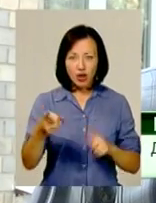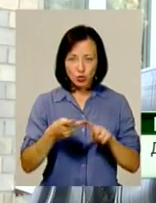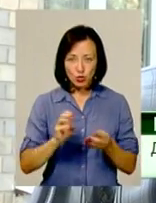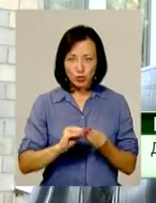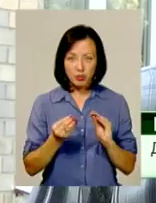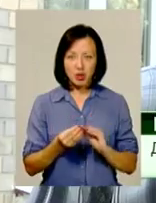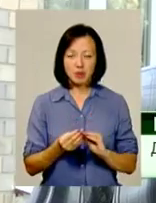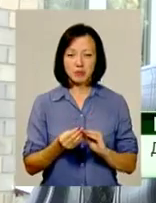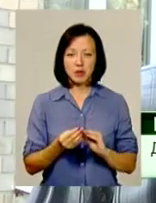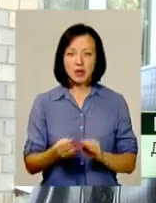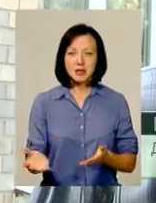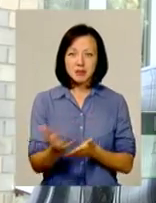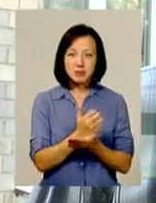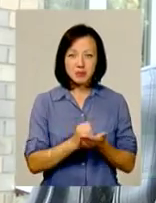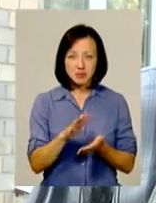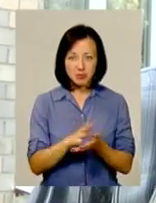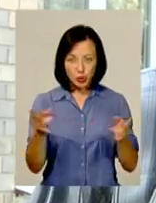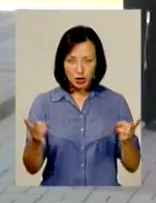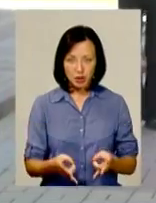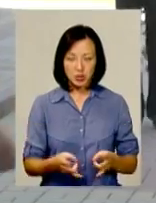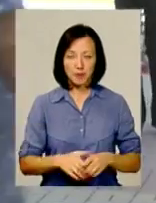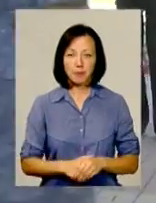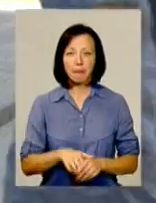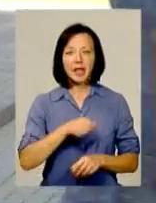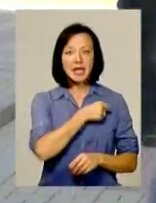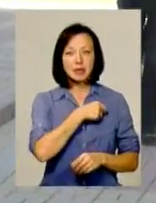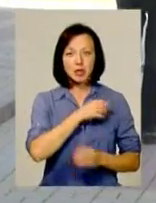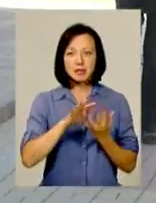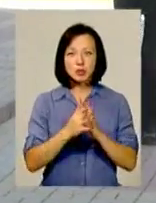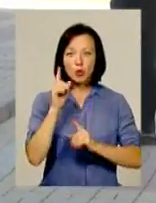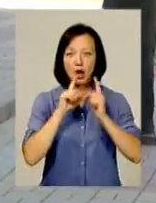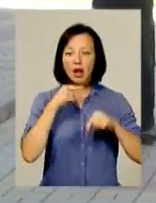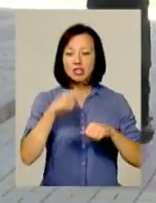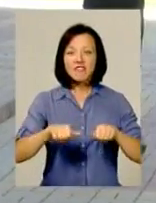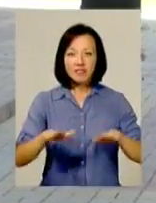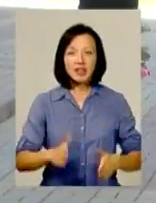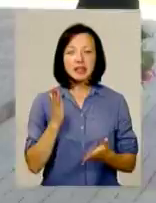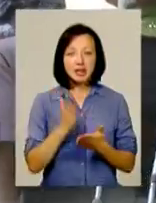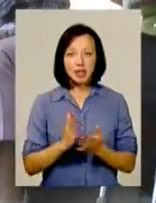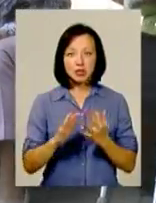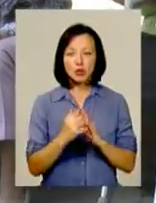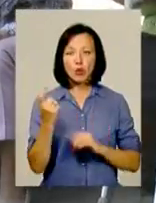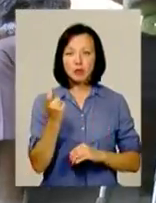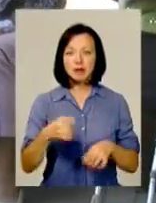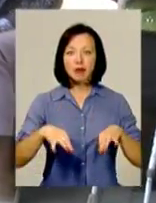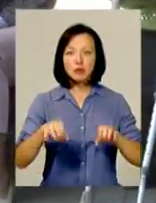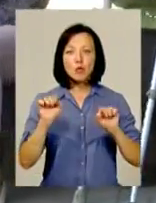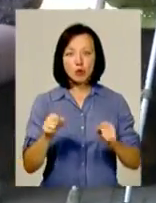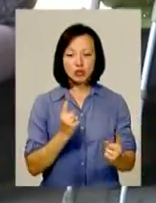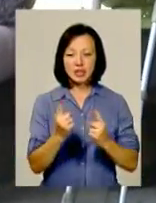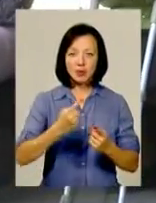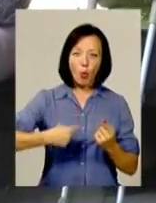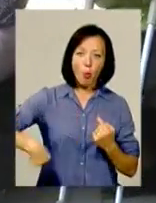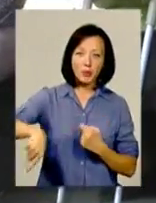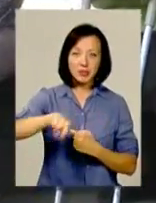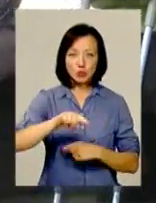локалізація стихійних сміттєзвалищ. Депутат сільської ради каже, вихід є. Сільськогосподарському транспорту можна їздити об